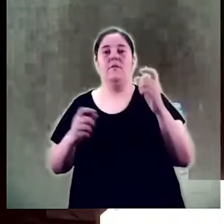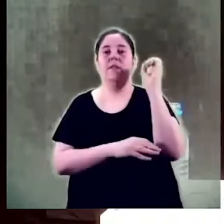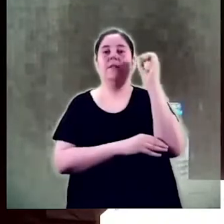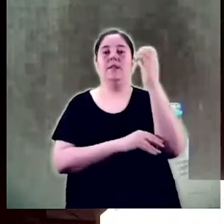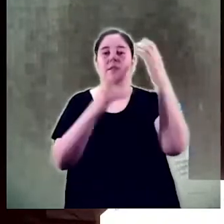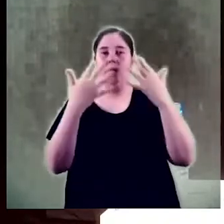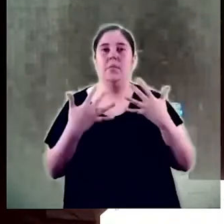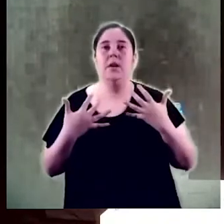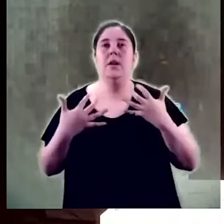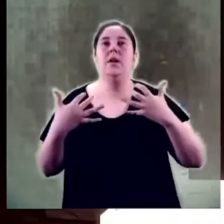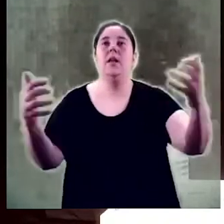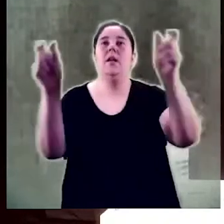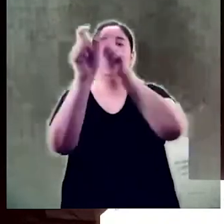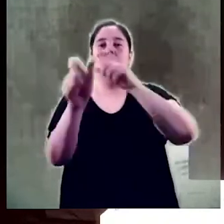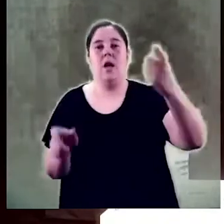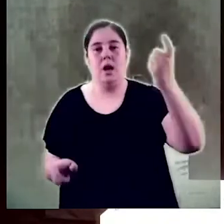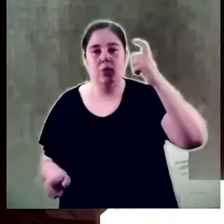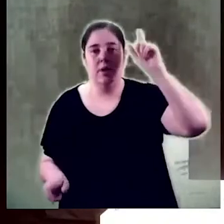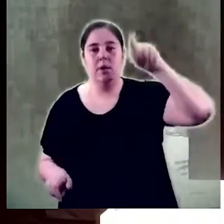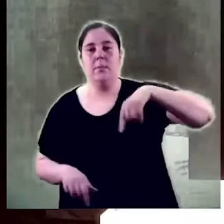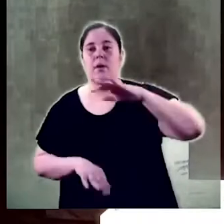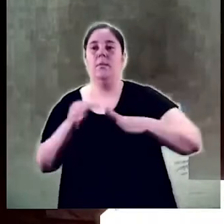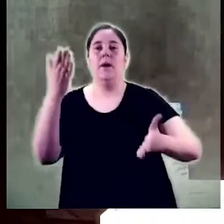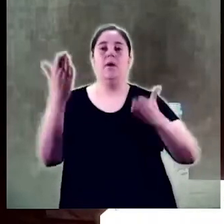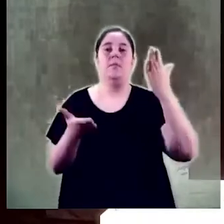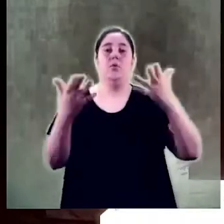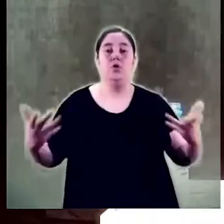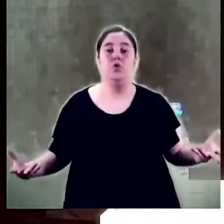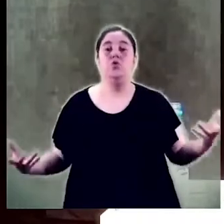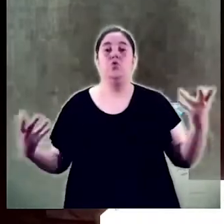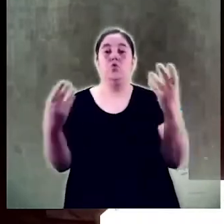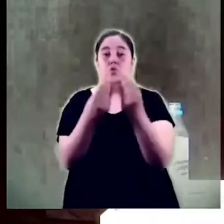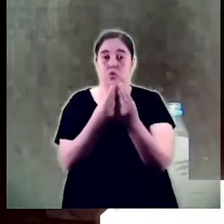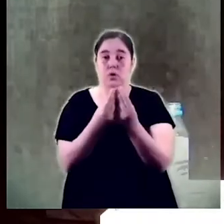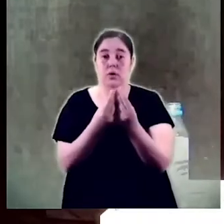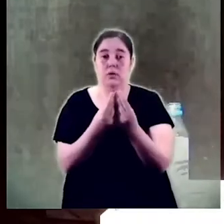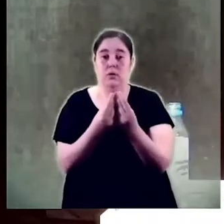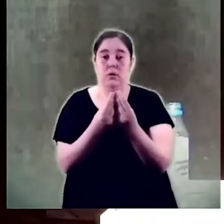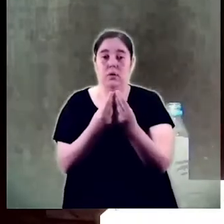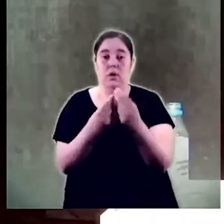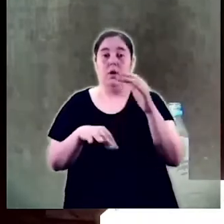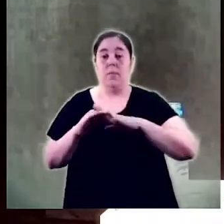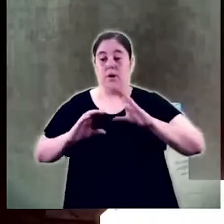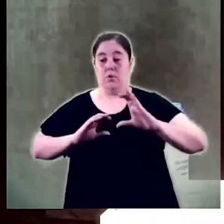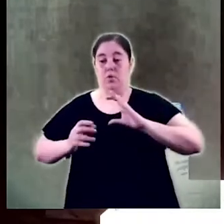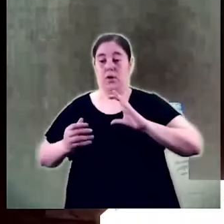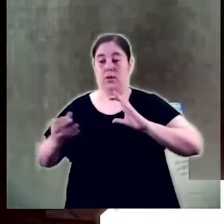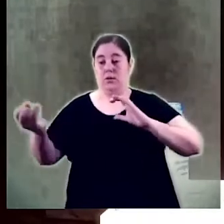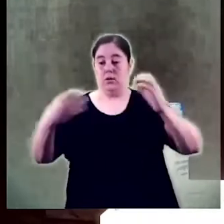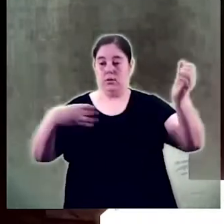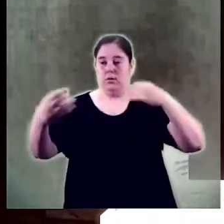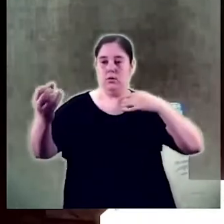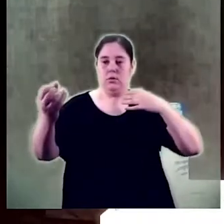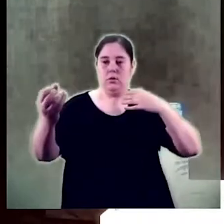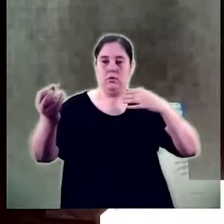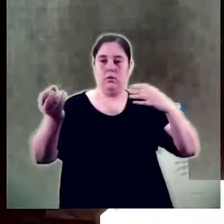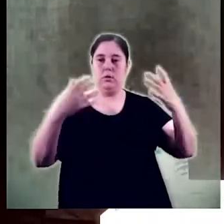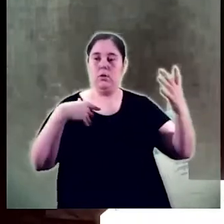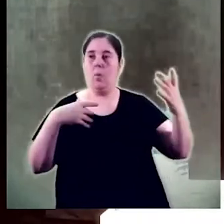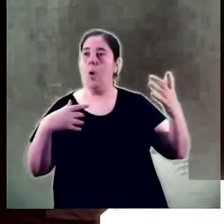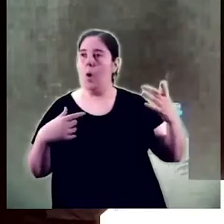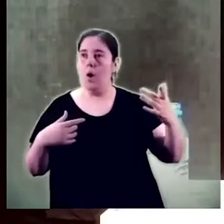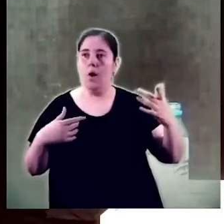'assemblea pertinent amb l'alumnat per tal de realitzar-ne una valoració conjunta el que ha arribat a la coordinació ha estat engrescador